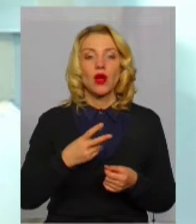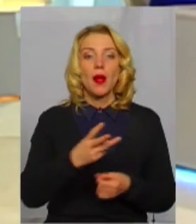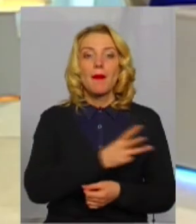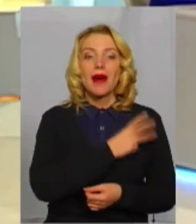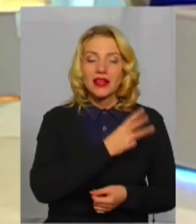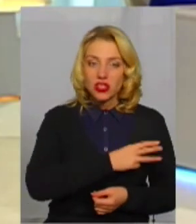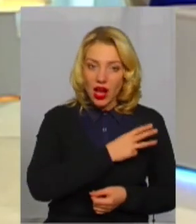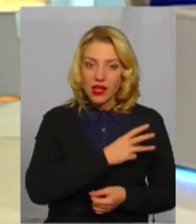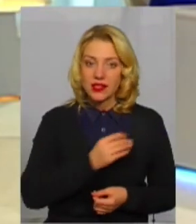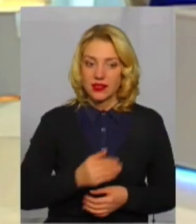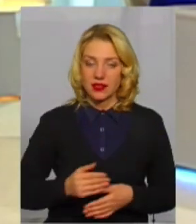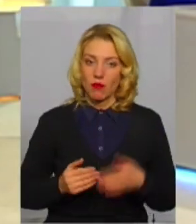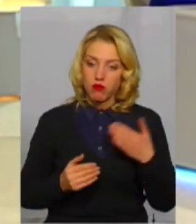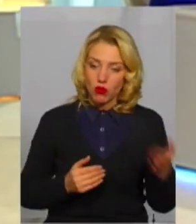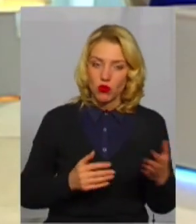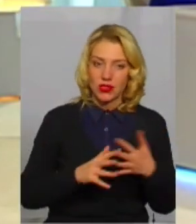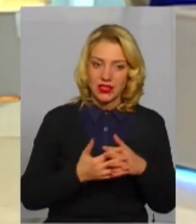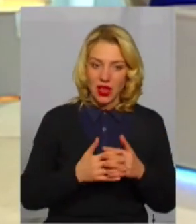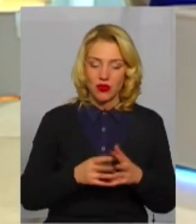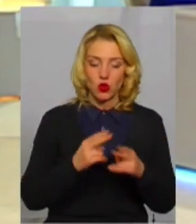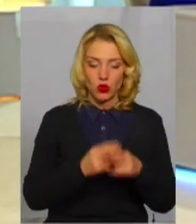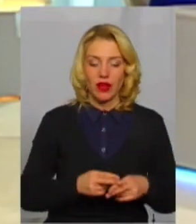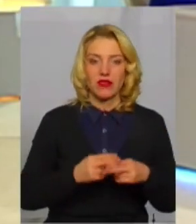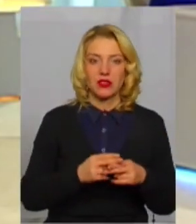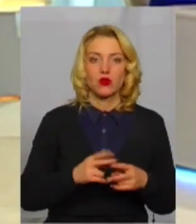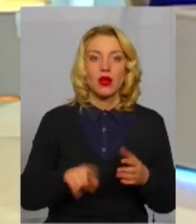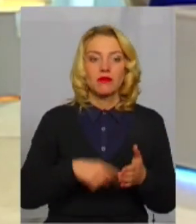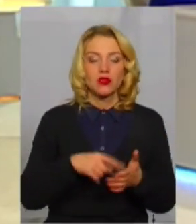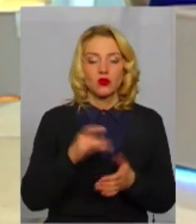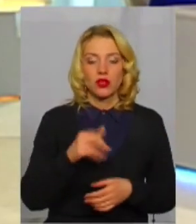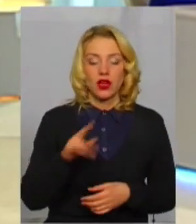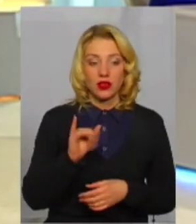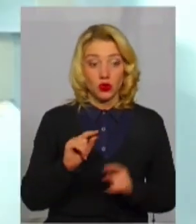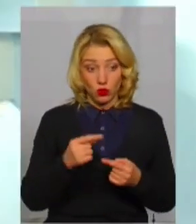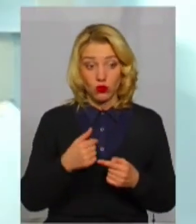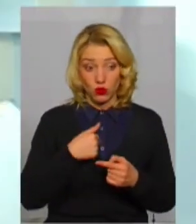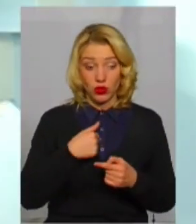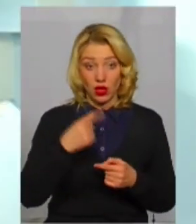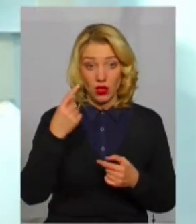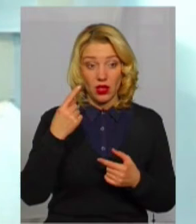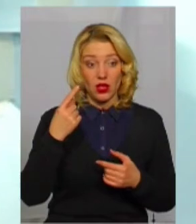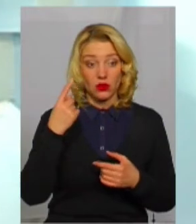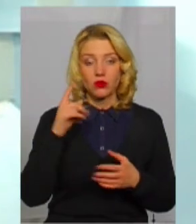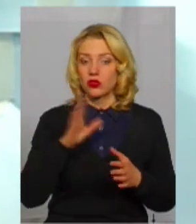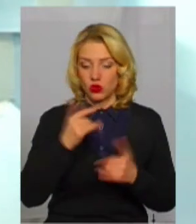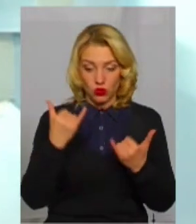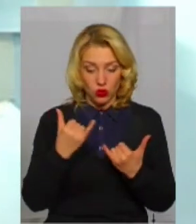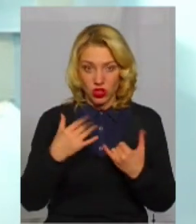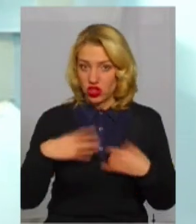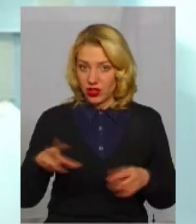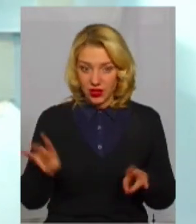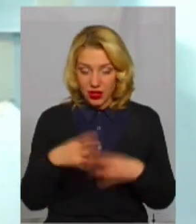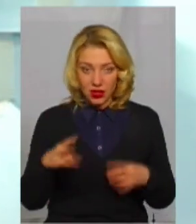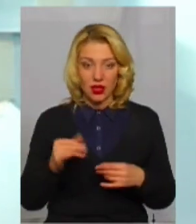боку селищної Дунайвецької міської ради. І тому, якщо сьогодні вже не будемо чекати, тому